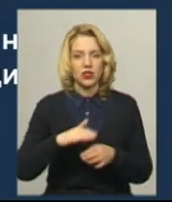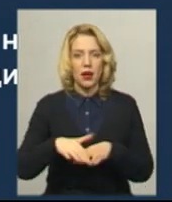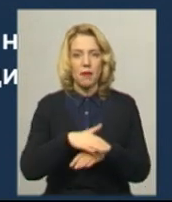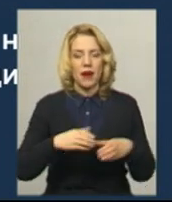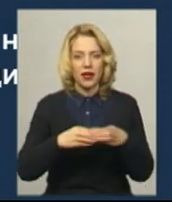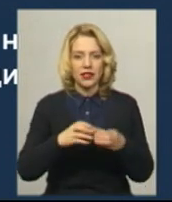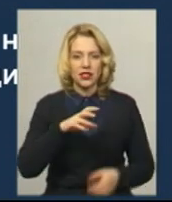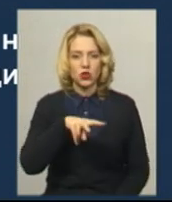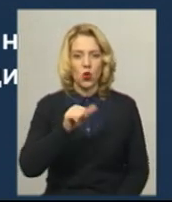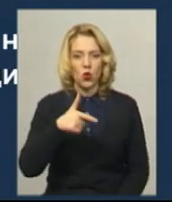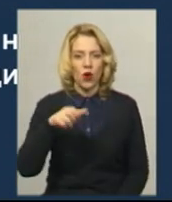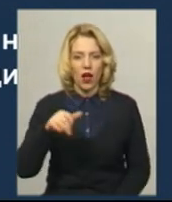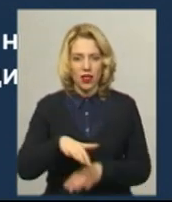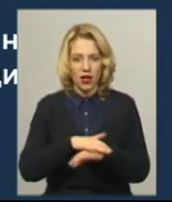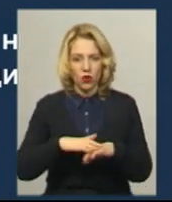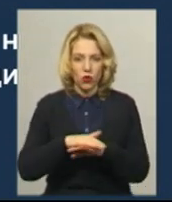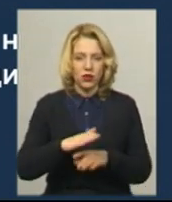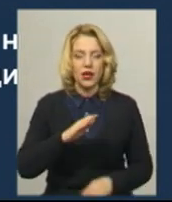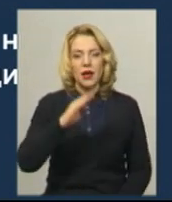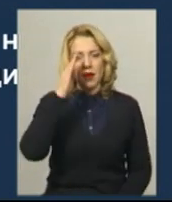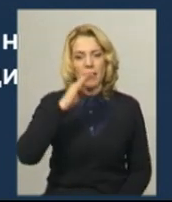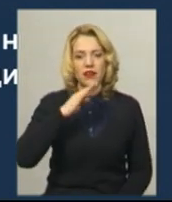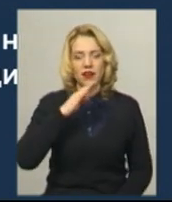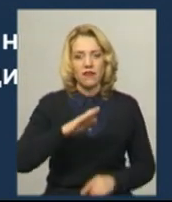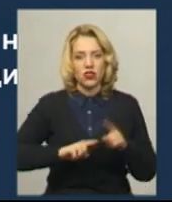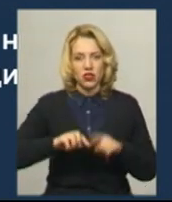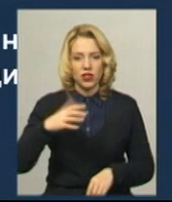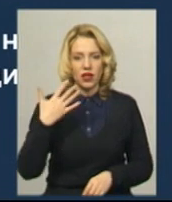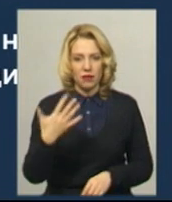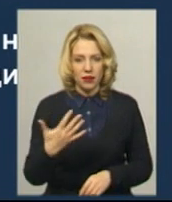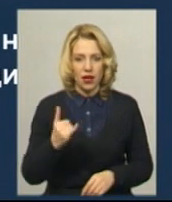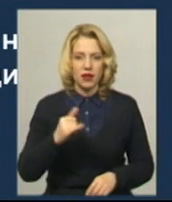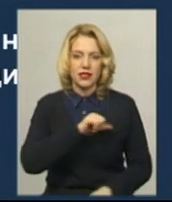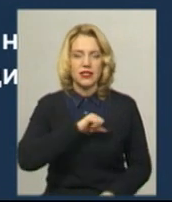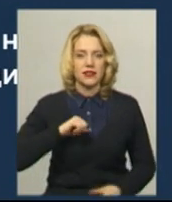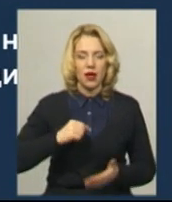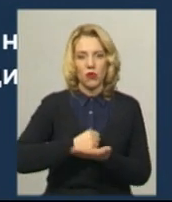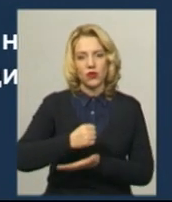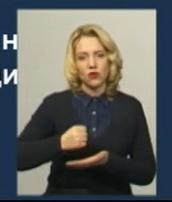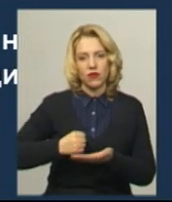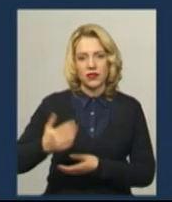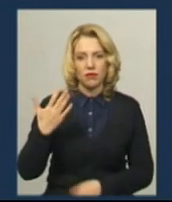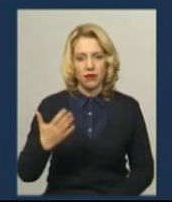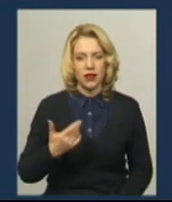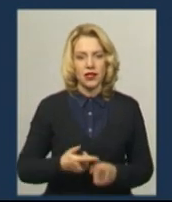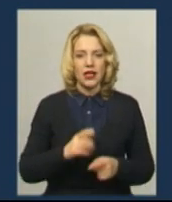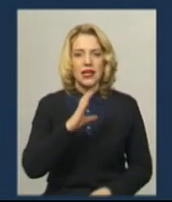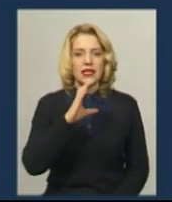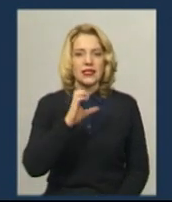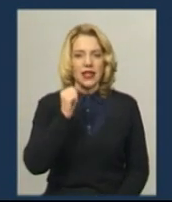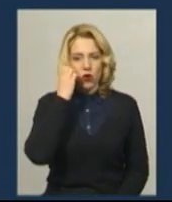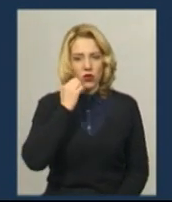5 депутатів від Всеукраїнського об'єднання «Батьківщина», 5 депутатів – самовисуванців. У Сахновецькій територіальній громаді